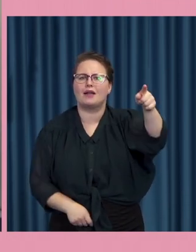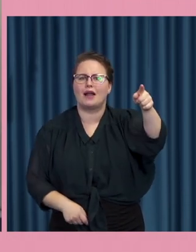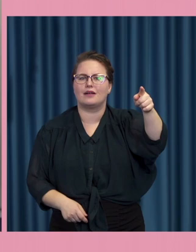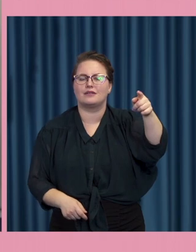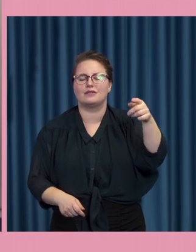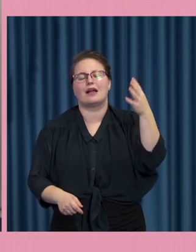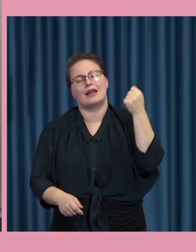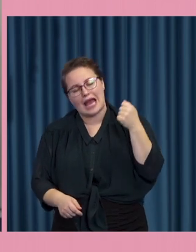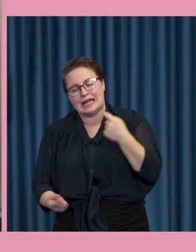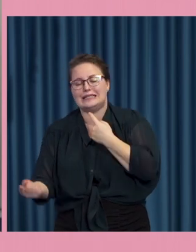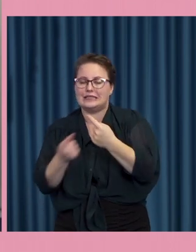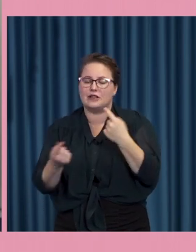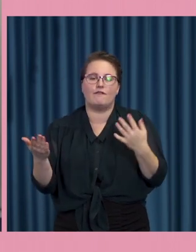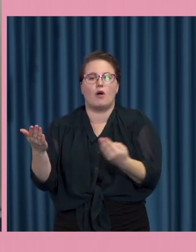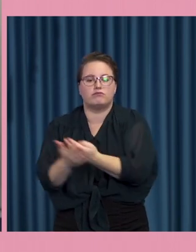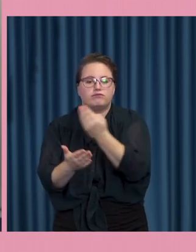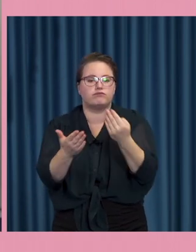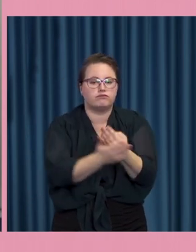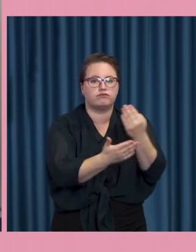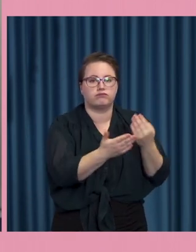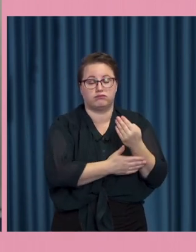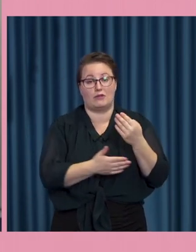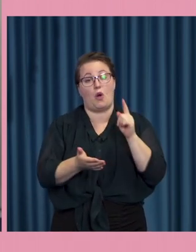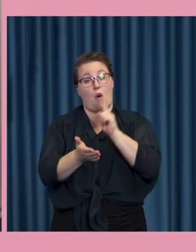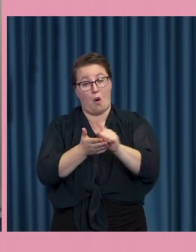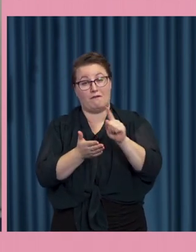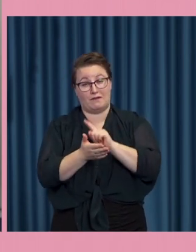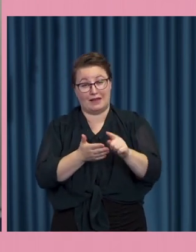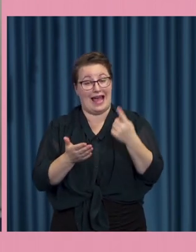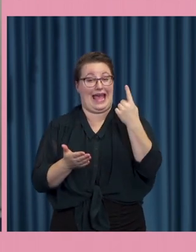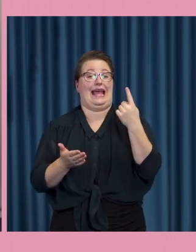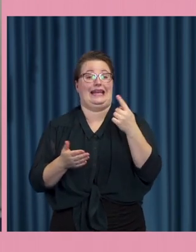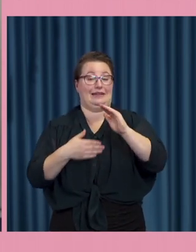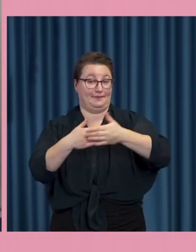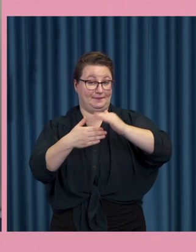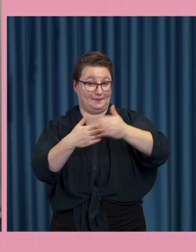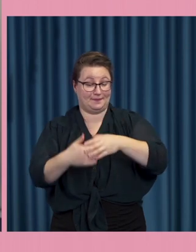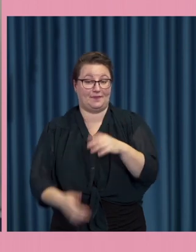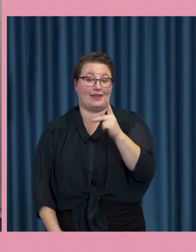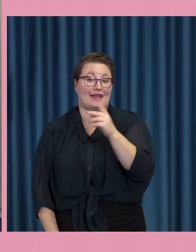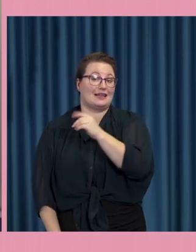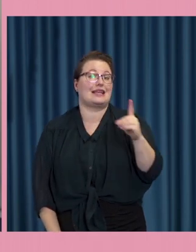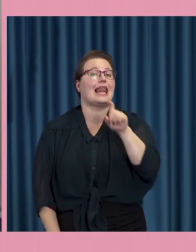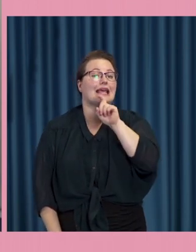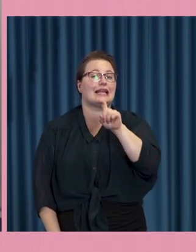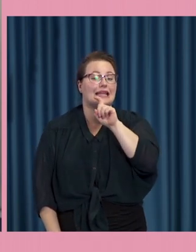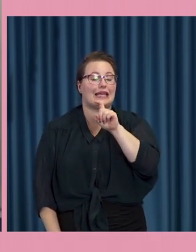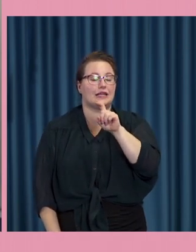olika saker saker som dyker upp det handlar ju i väldigt hög grad om källkritik skolan är central